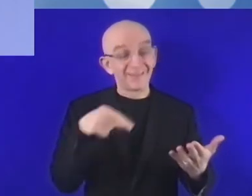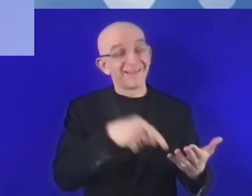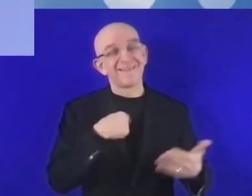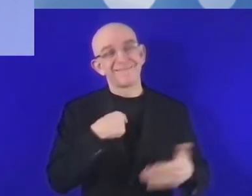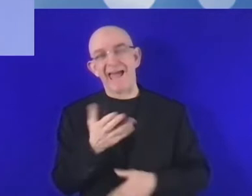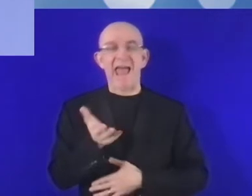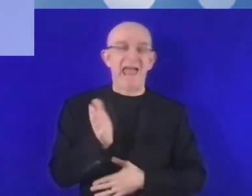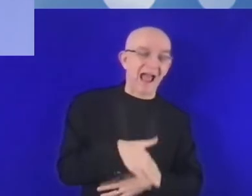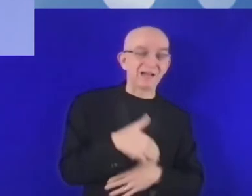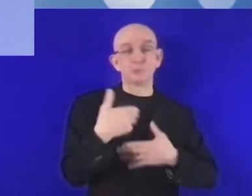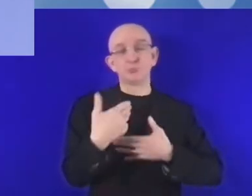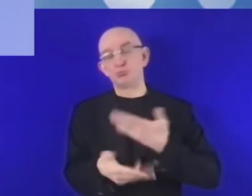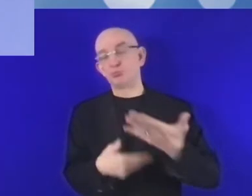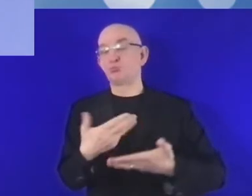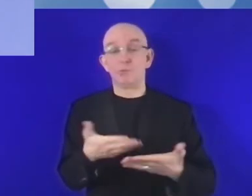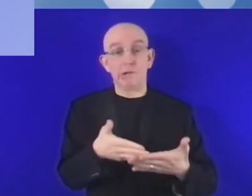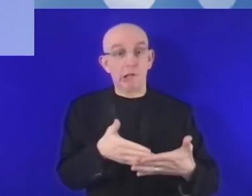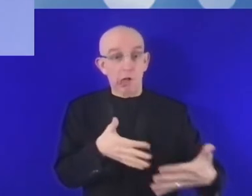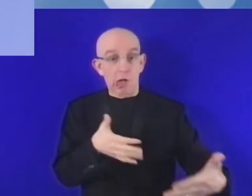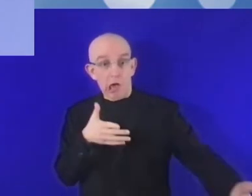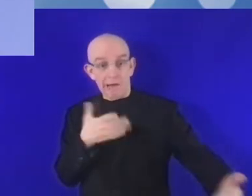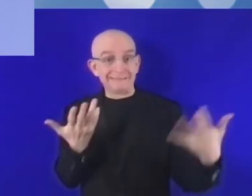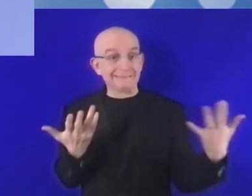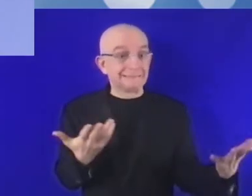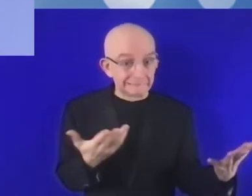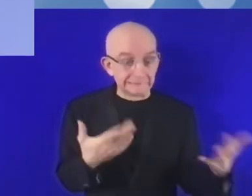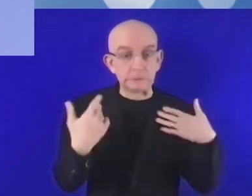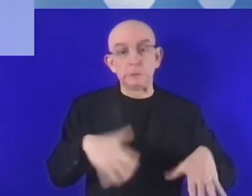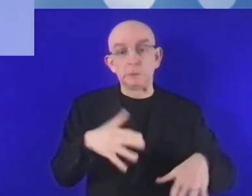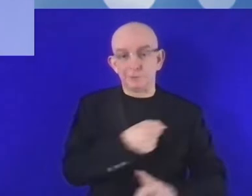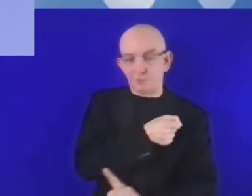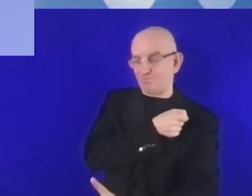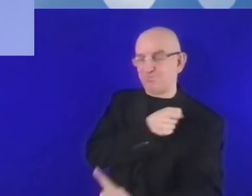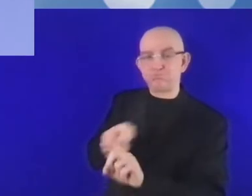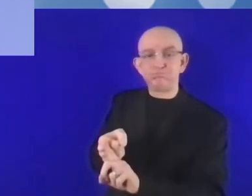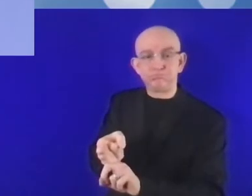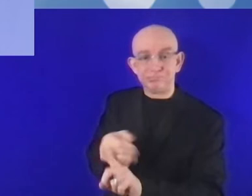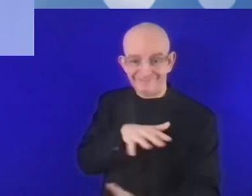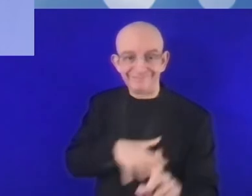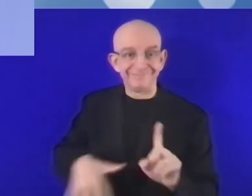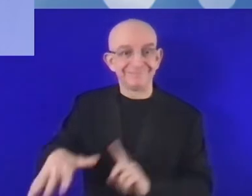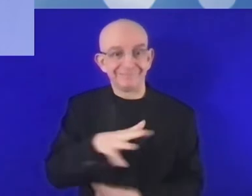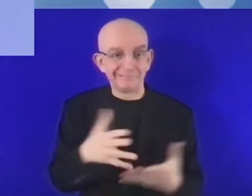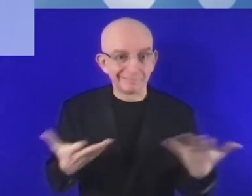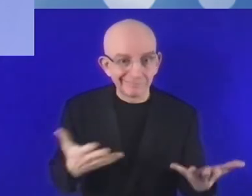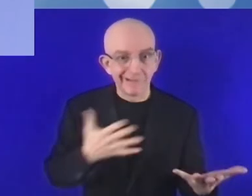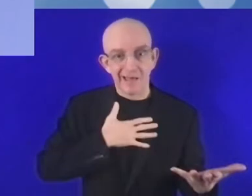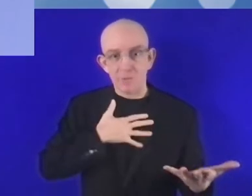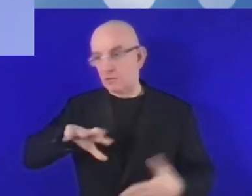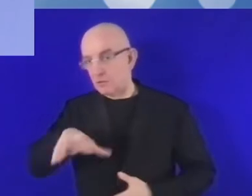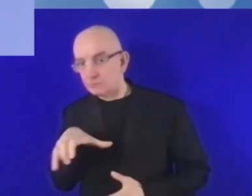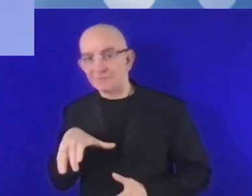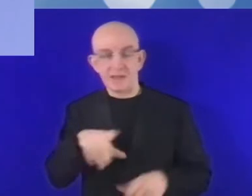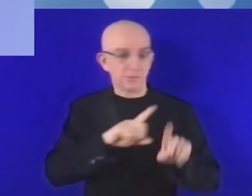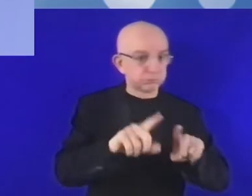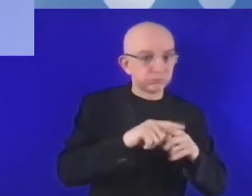technologii cyfrowych, to niestety nie skorzystamy